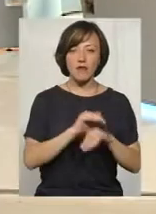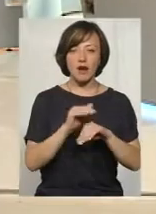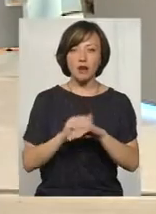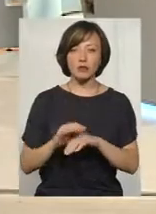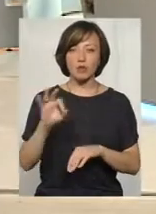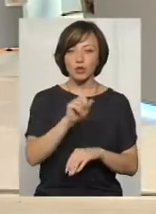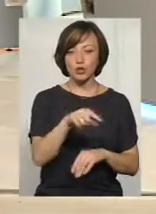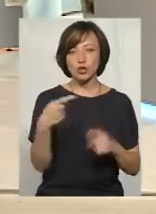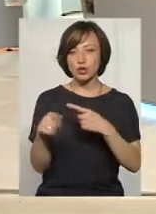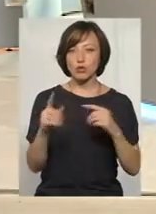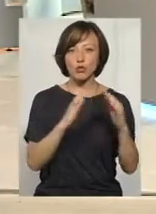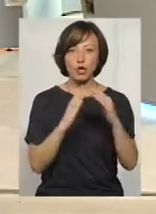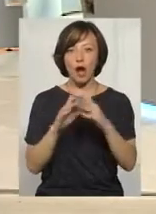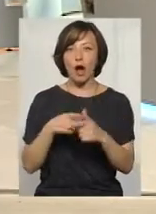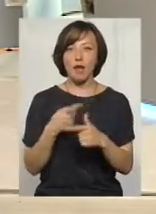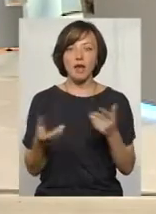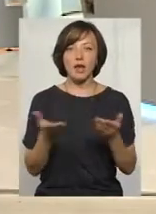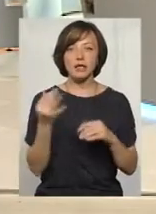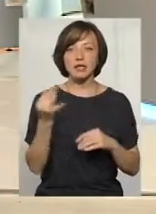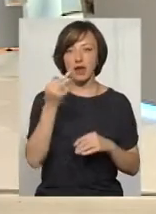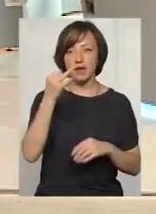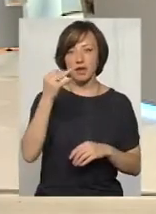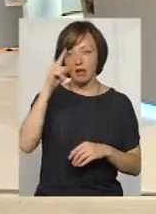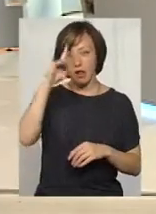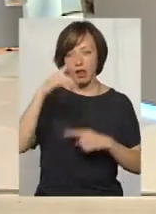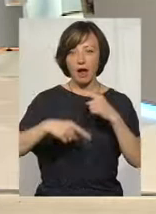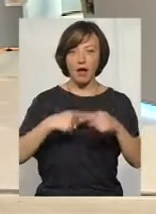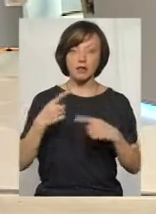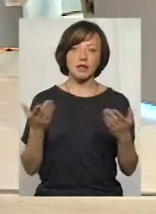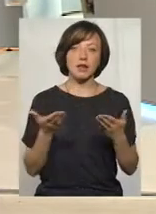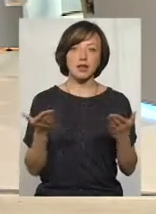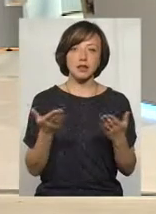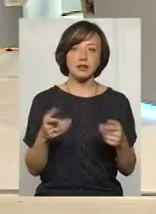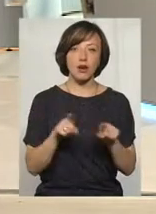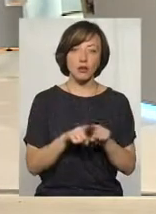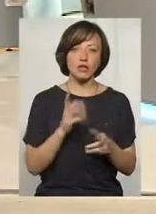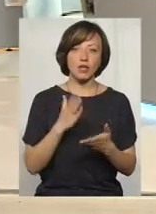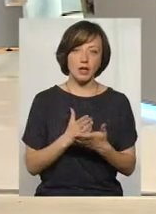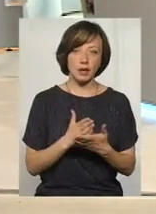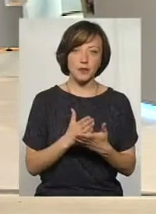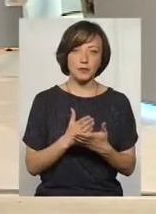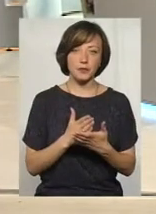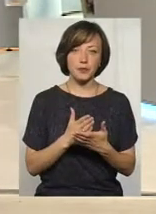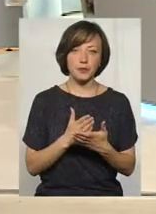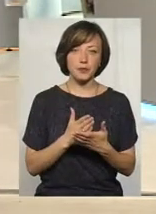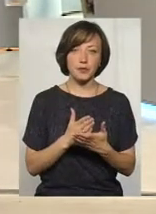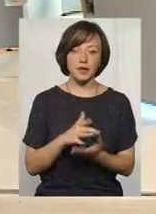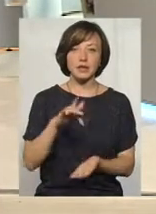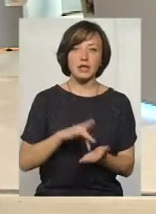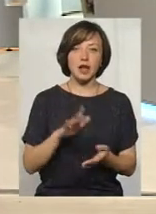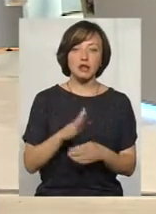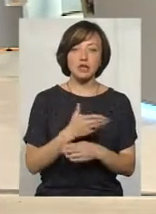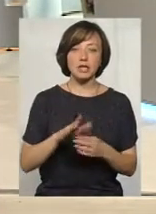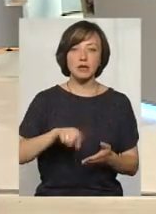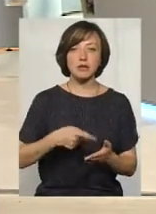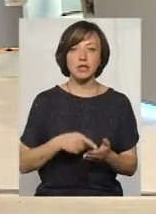про той чи інший будинок, або якісь цікаві легенди, які також, як виявляється, є в центральній частині міста.